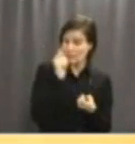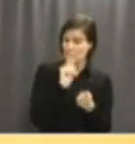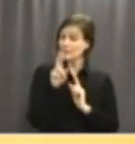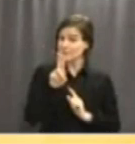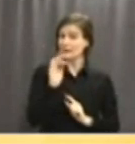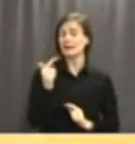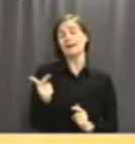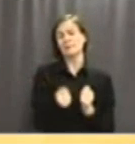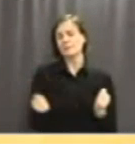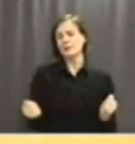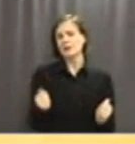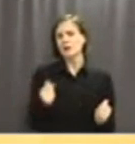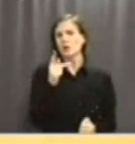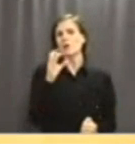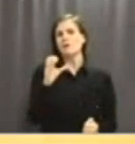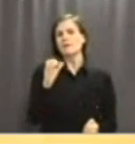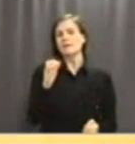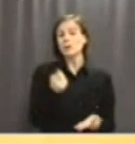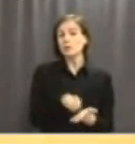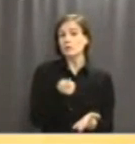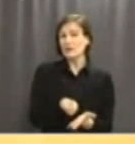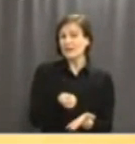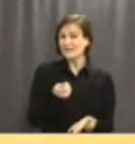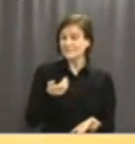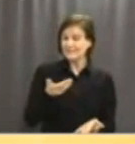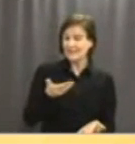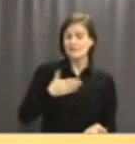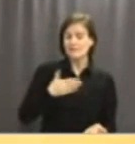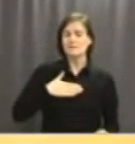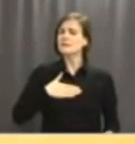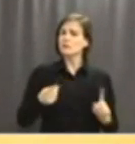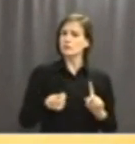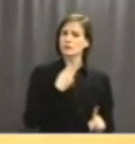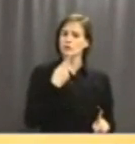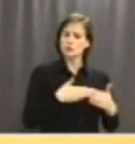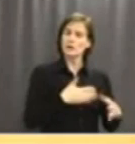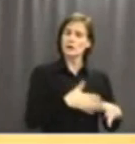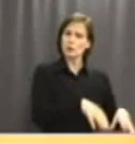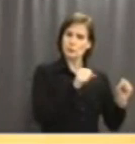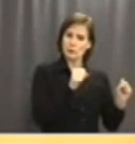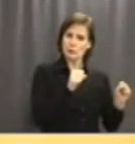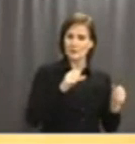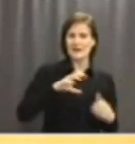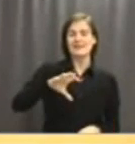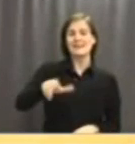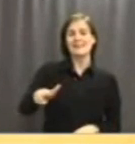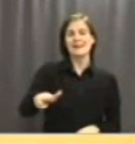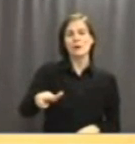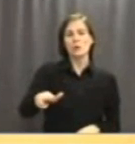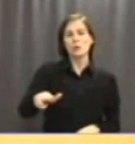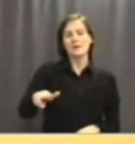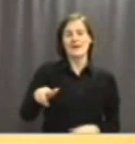Men nu vill inte kommunstyrelsens ordförande gå lika långt. Utan vi vill lägga ett uppdrag till destination Jönköping.